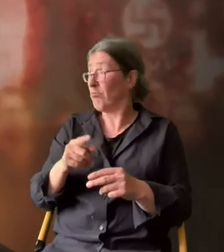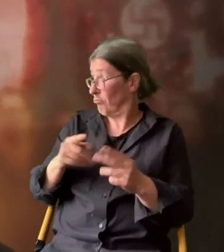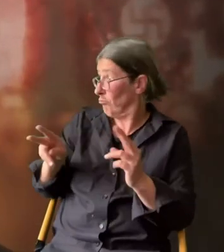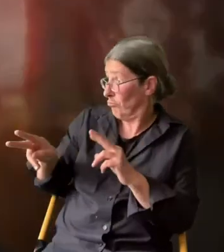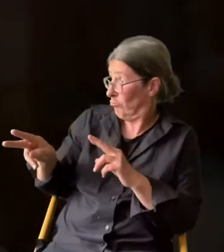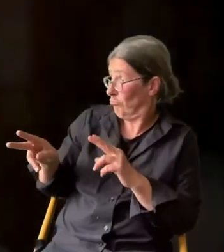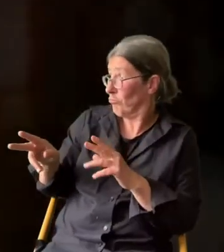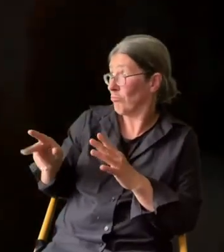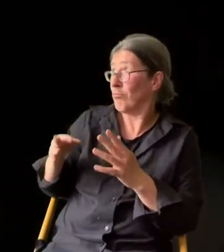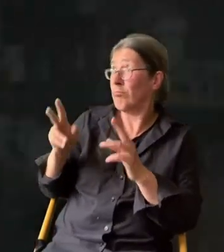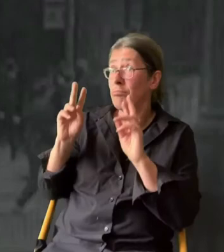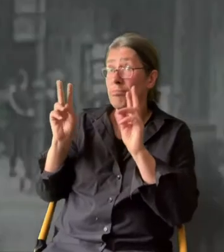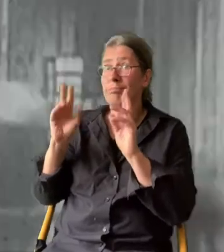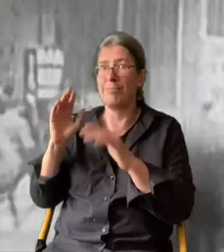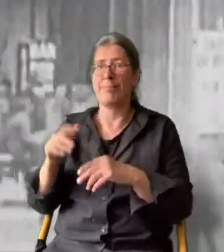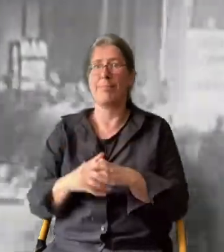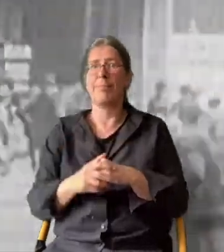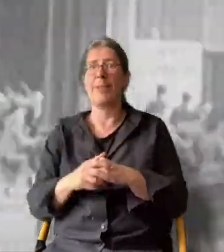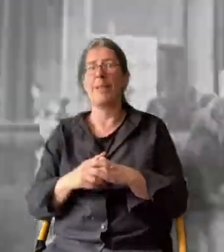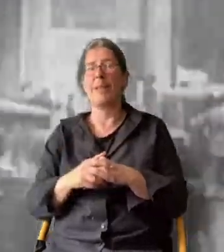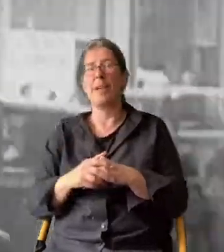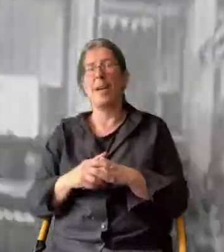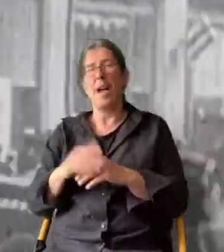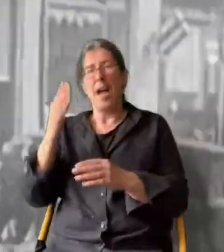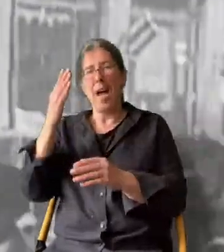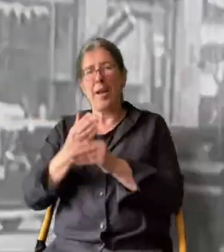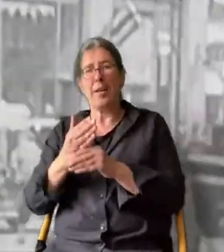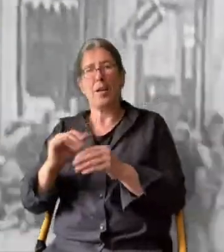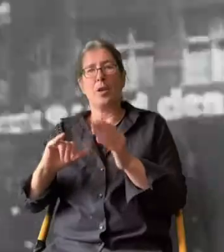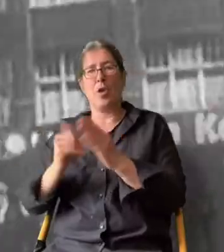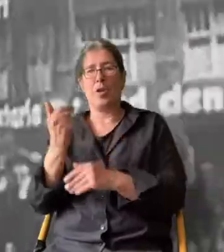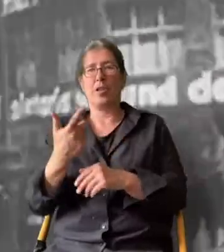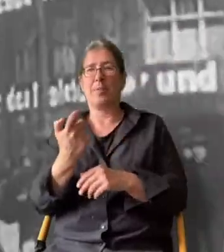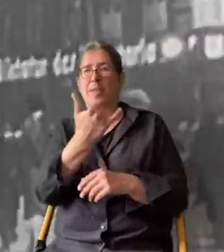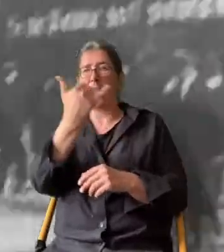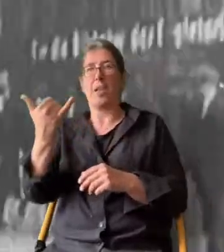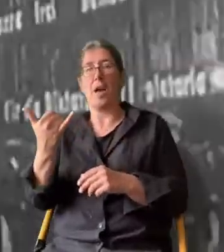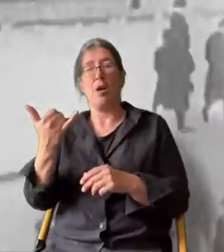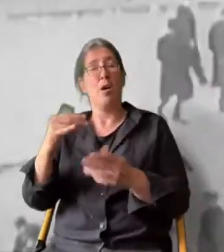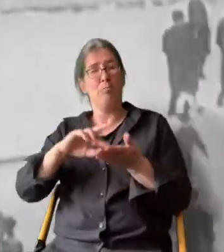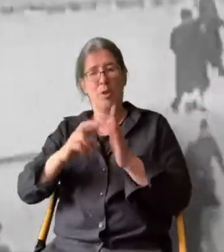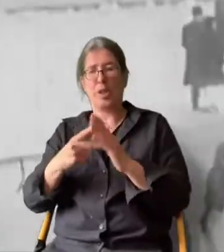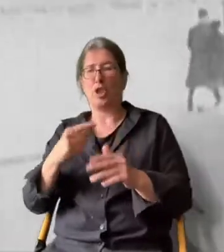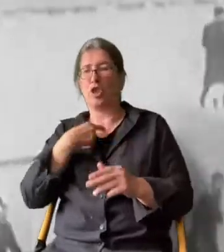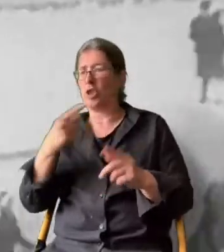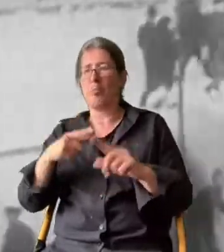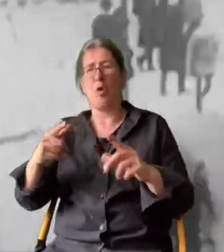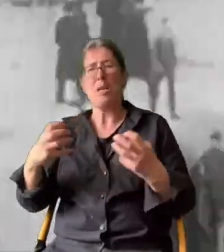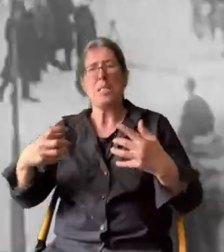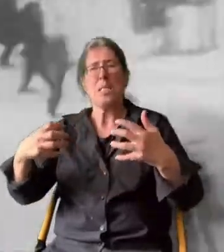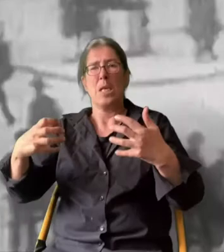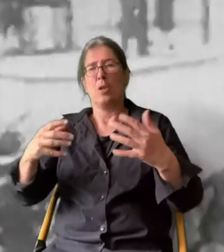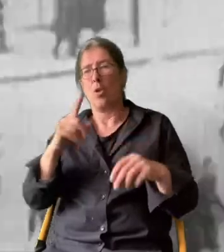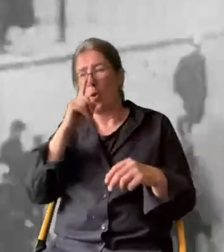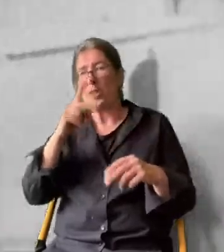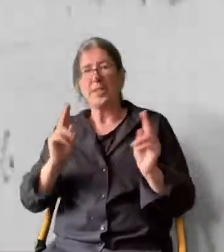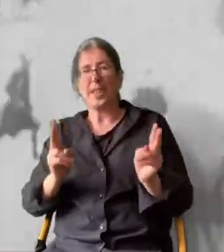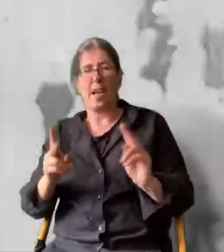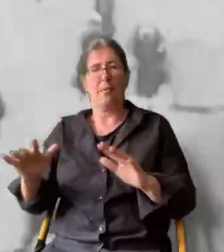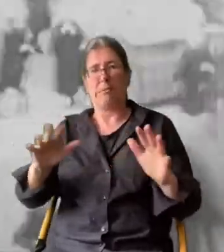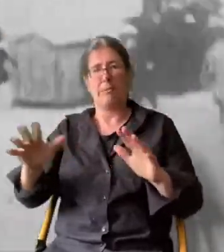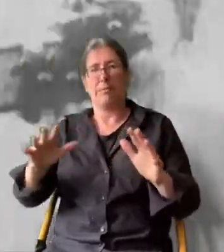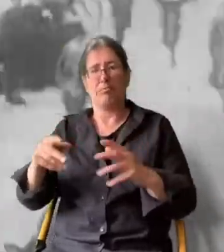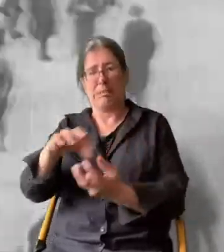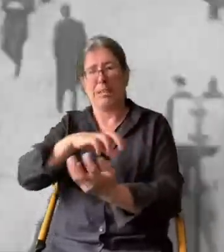in der Öffentlichkeit auch Gehör fanden. Am Ende der sogenannten goldenen 20er Jahre ist die politische Stimmung aufgeheizt.